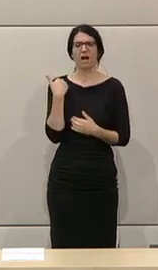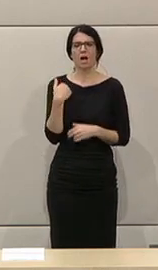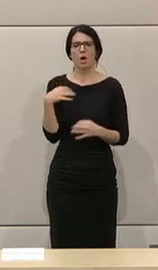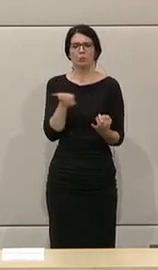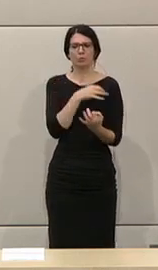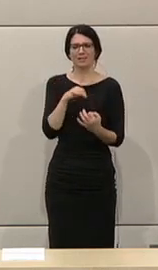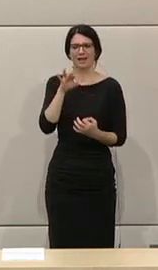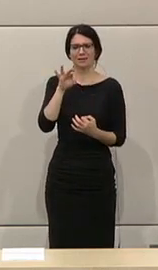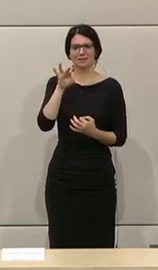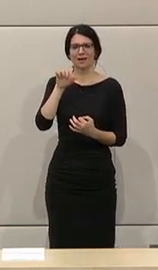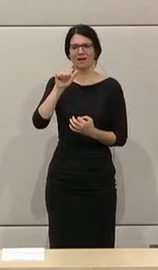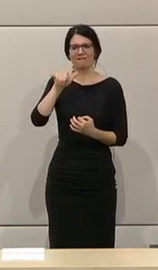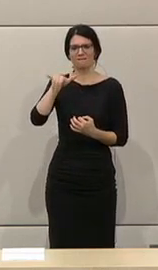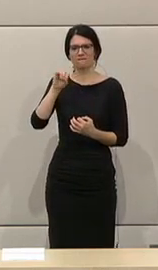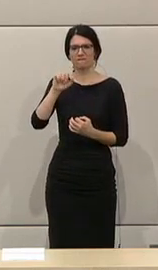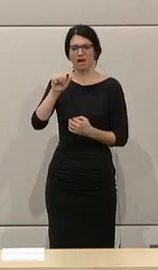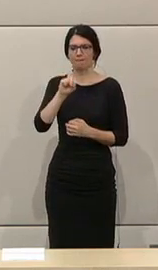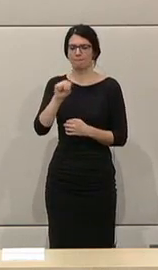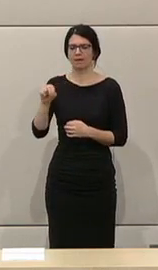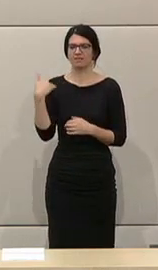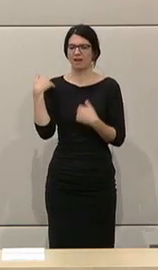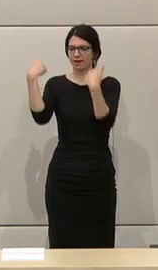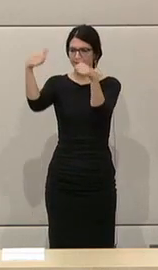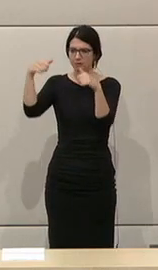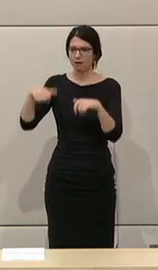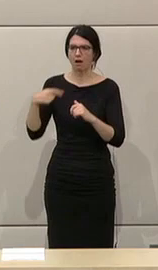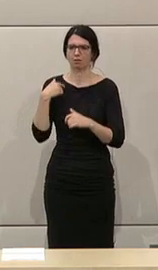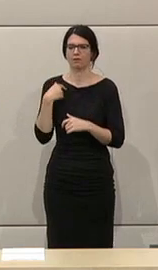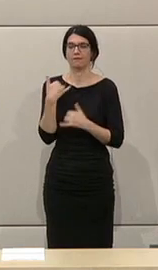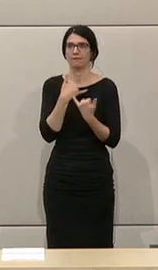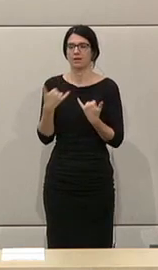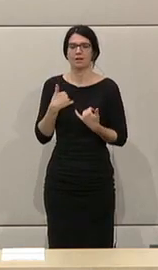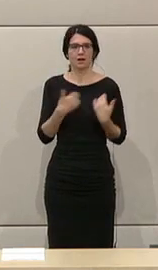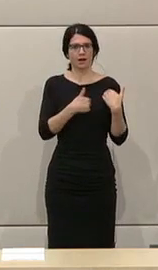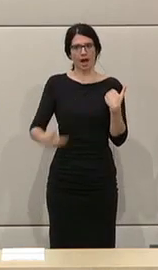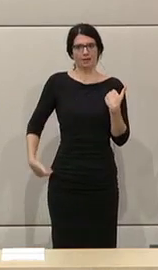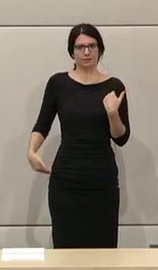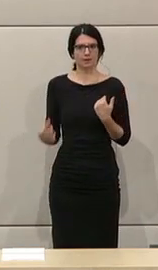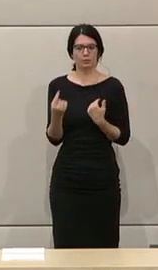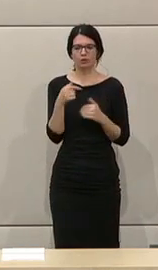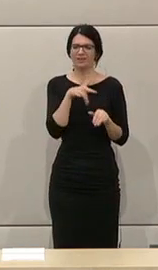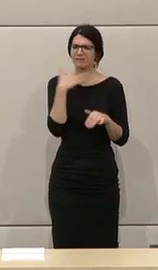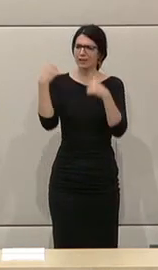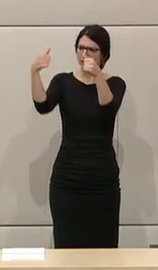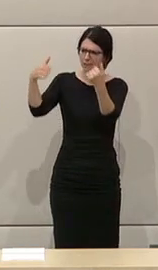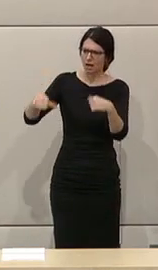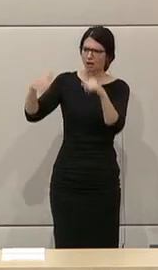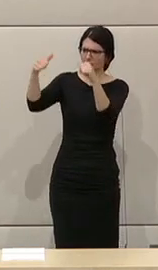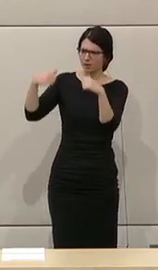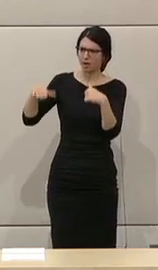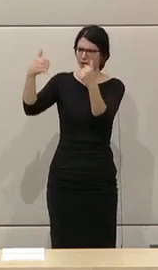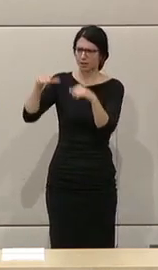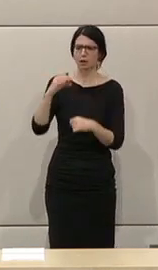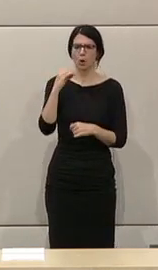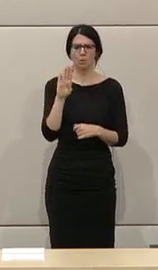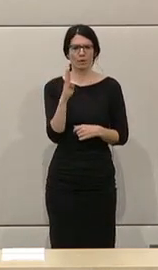war ja der Inseratenkaiser, wo wir gesehen haben, dass aus staatsnahen Betrieben hier unglaublich viele Inserate geschaltet wurden. ÖBB,